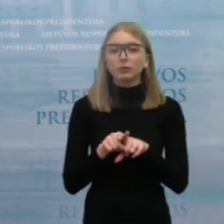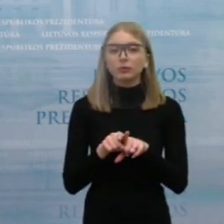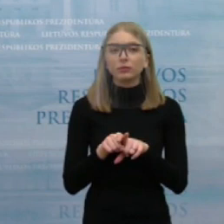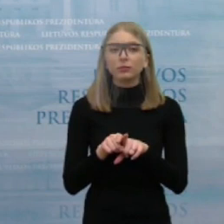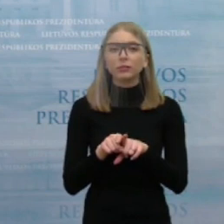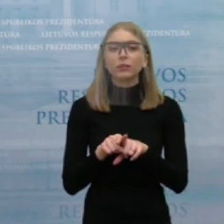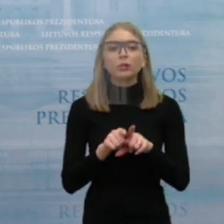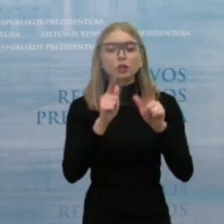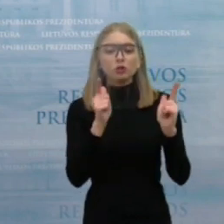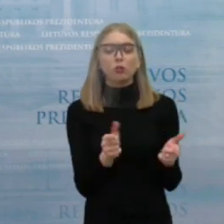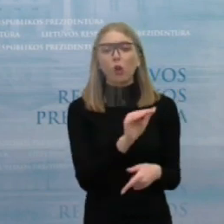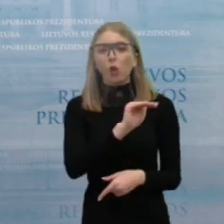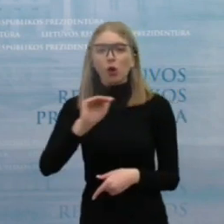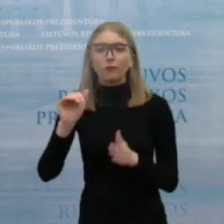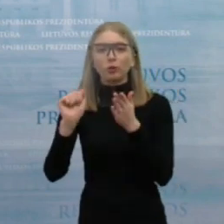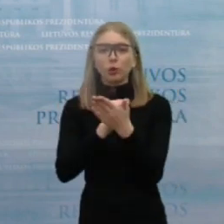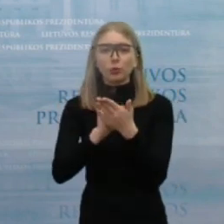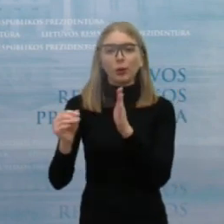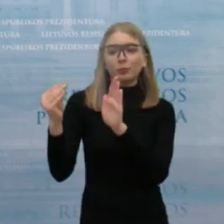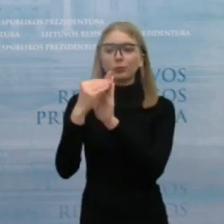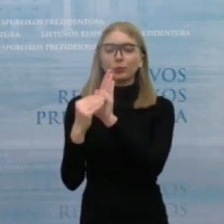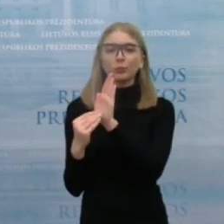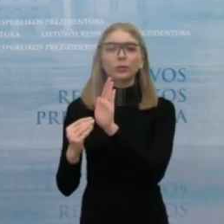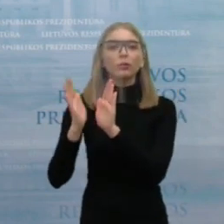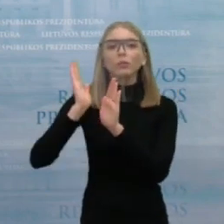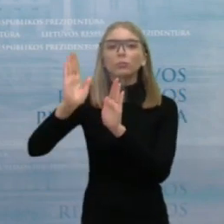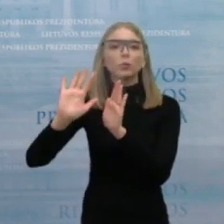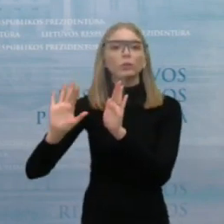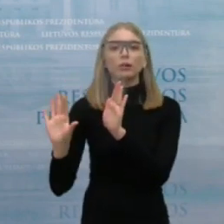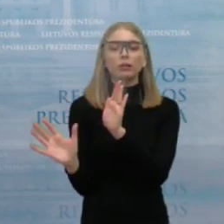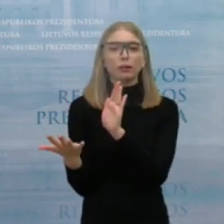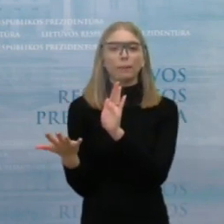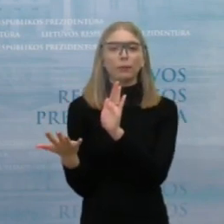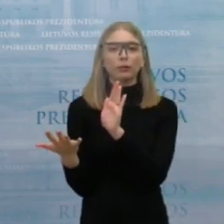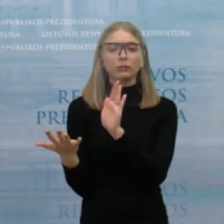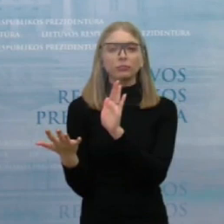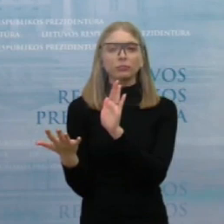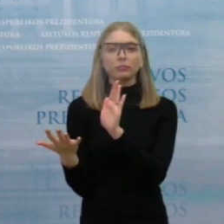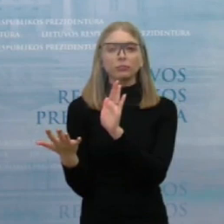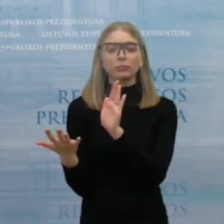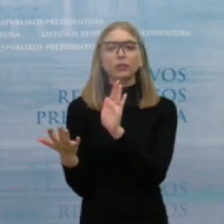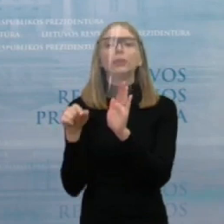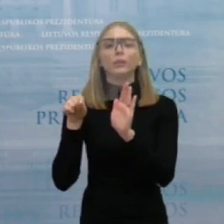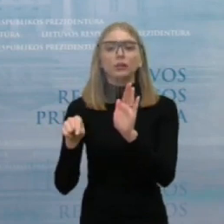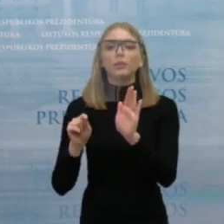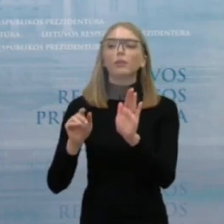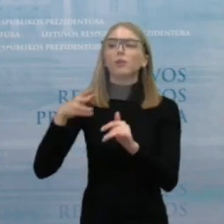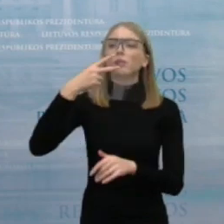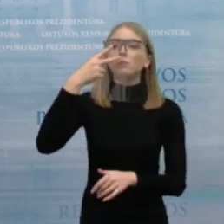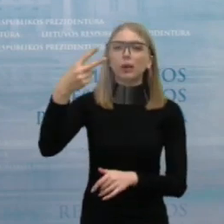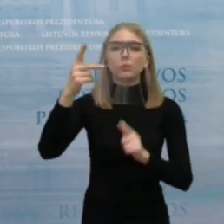formalių dokumentų, kurie turėtų gimti šito proceso eigoje.